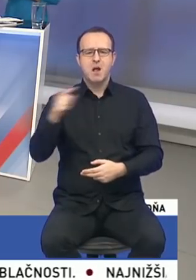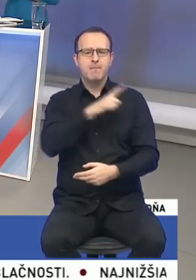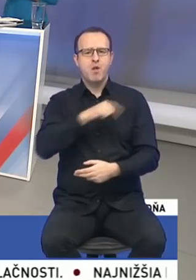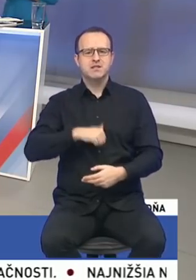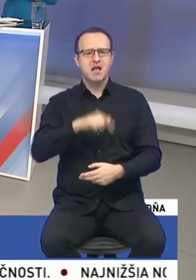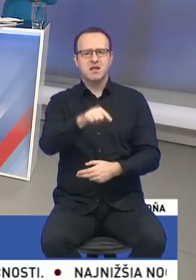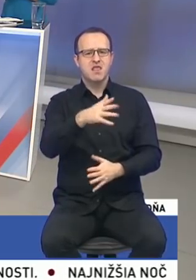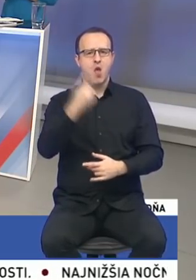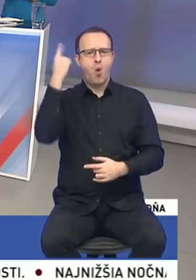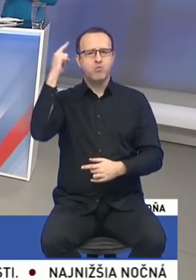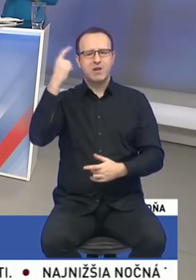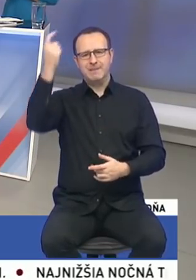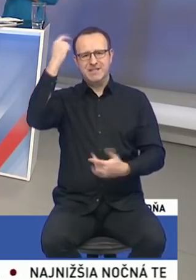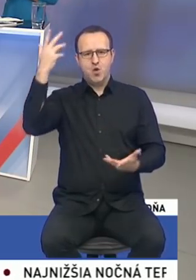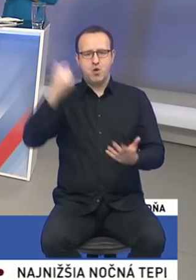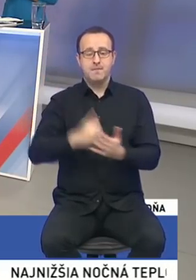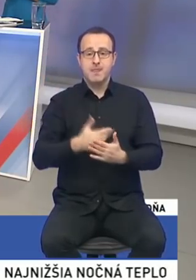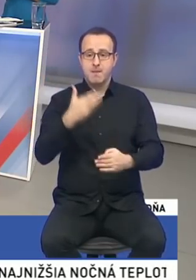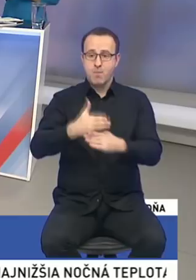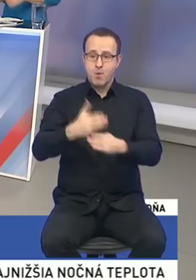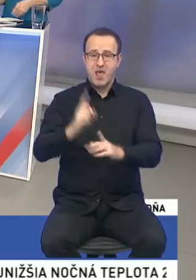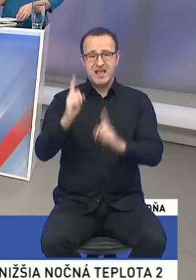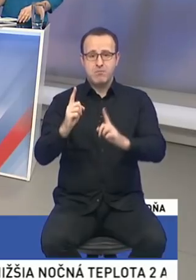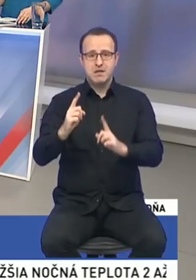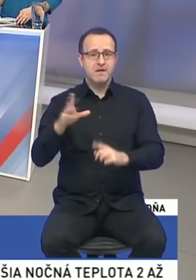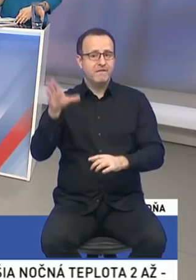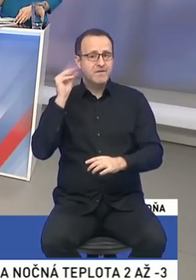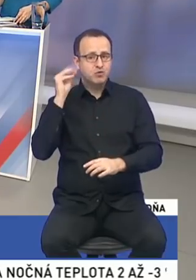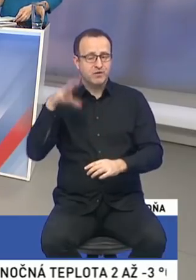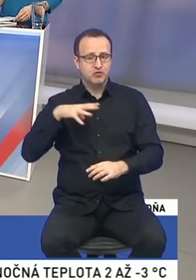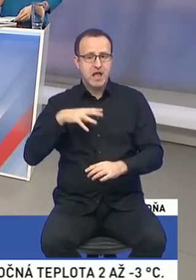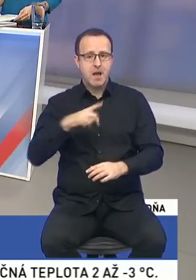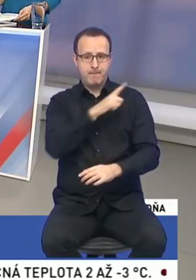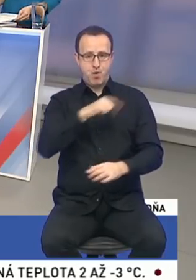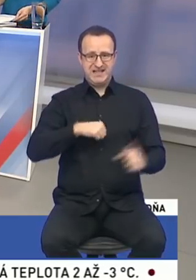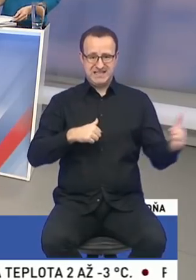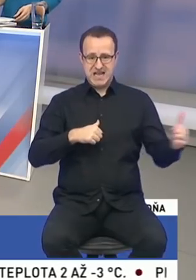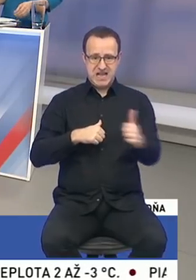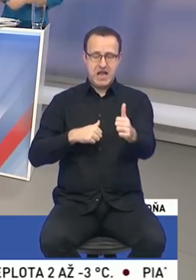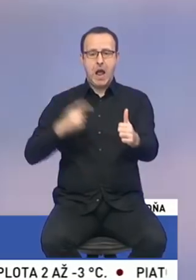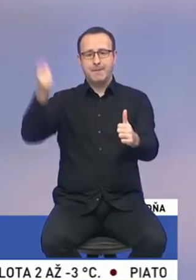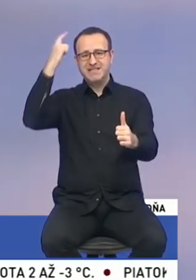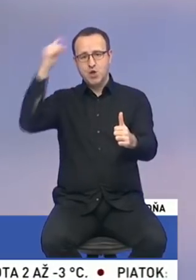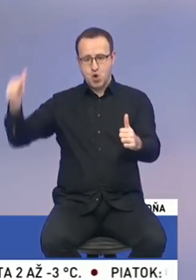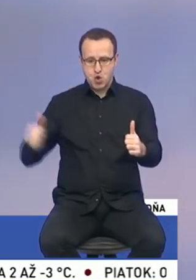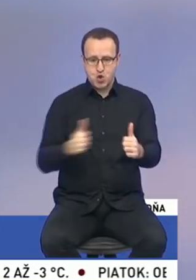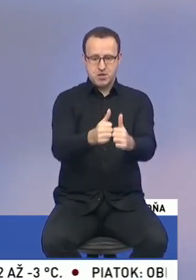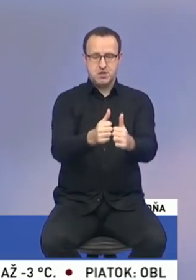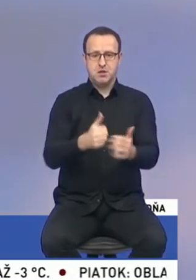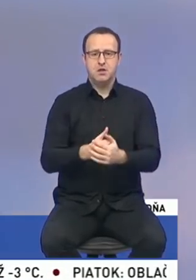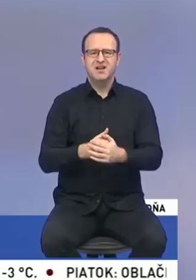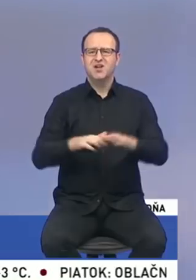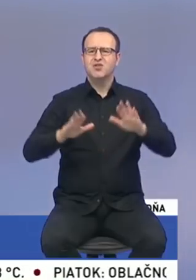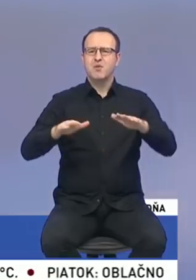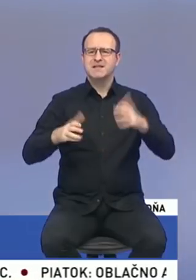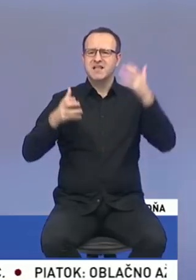Pomohlo by, ak by pri tom výsluchu bol možno nejaký psycholog? Myslili ste aj na toto? Ono treba povedať, že pri domácom násilii